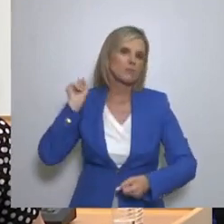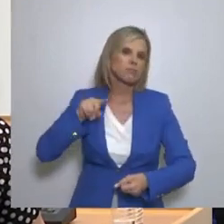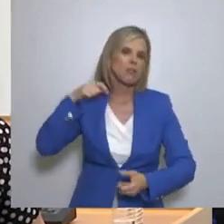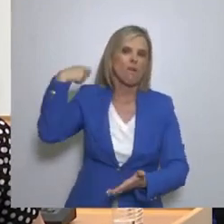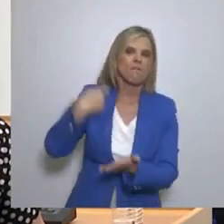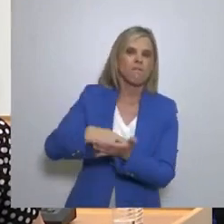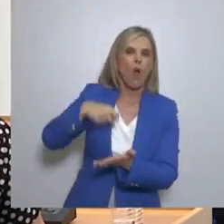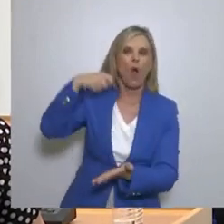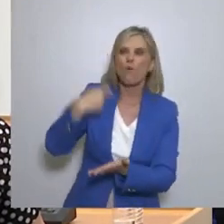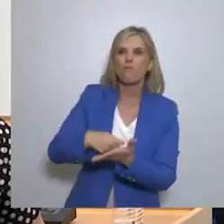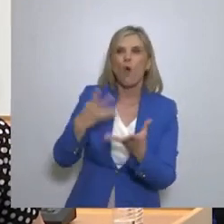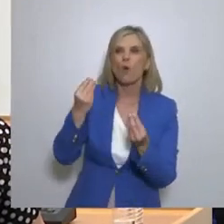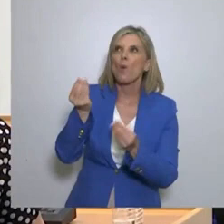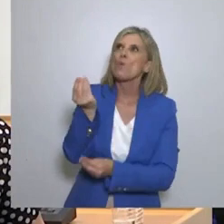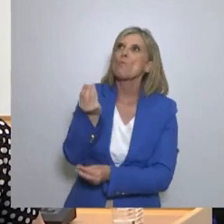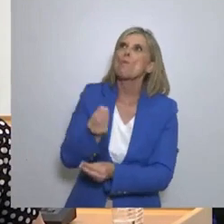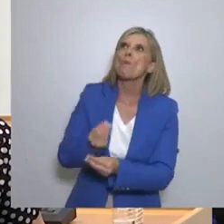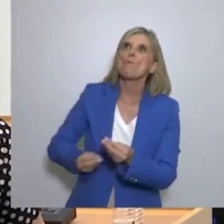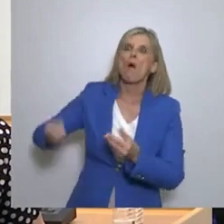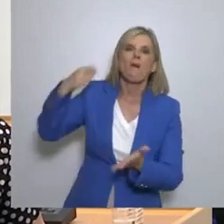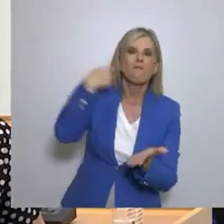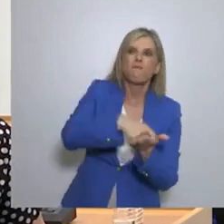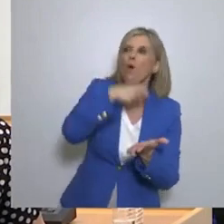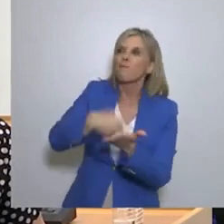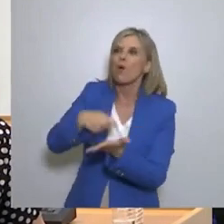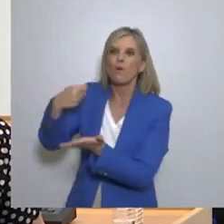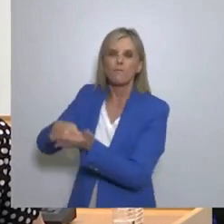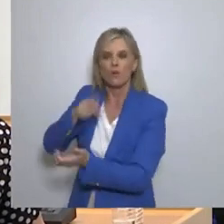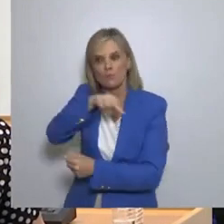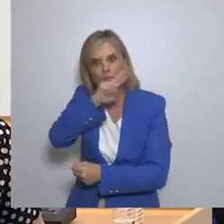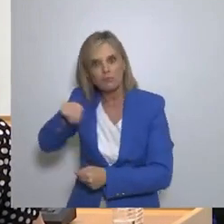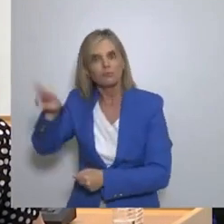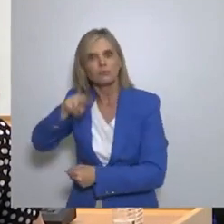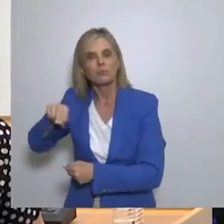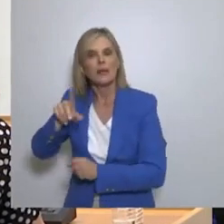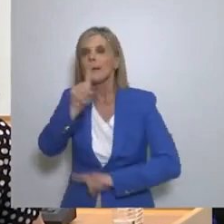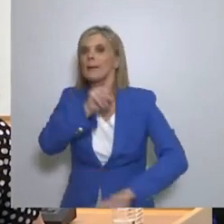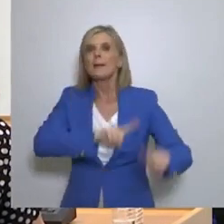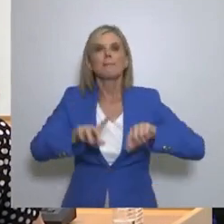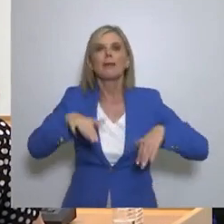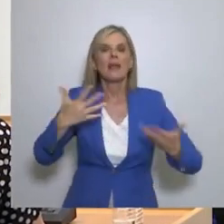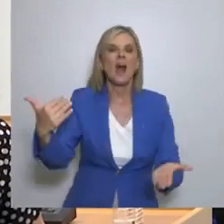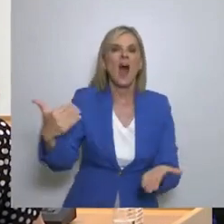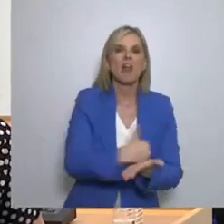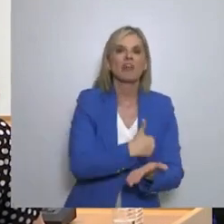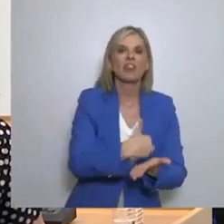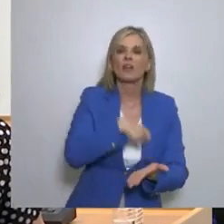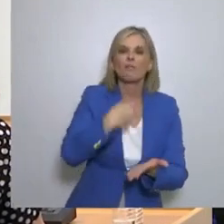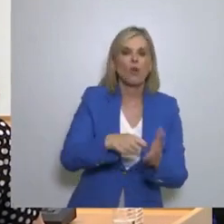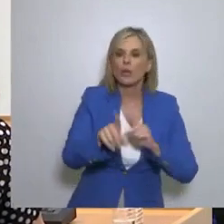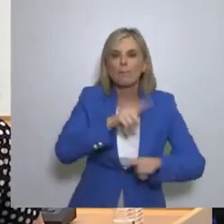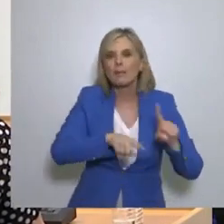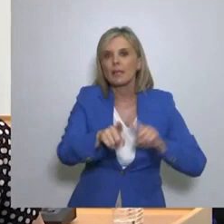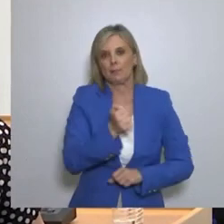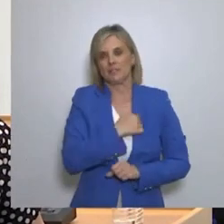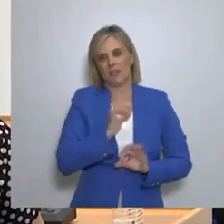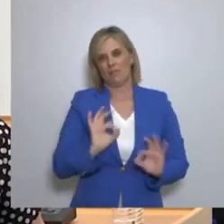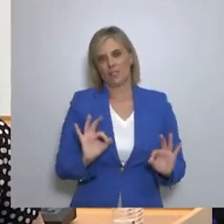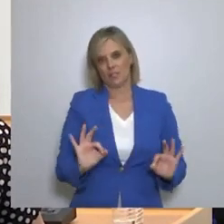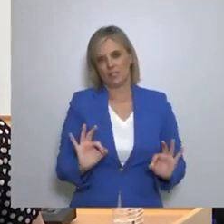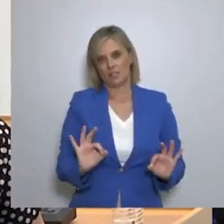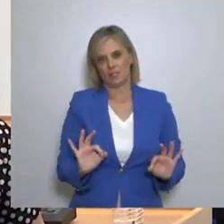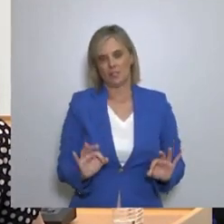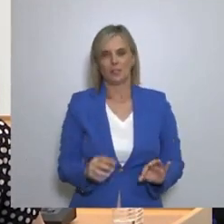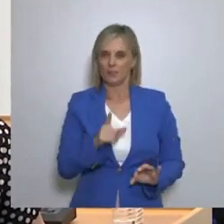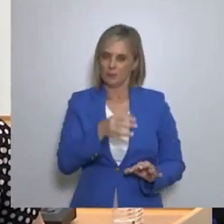φόρων Θα θέλαμε να μας πείτε Ποιοι θεωρείτε πως είναι αυτοί Οι άδικοι και καταχρηστικοί φόροι Το λόγο έχει η